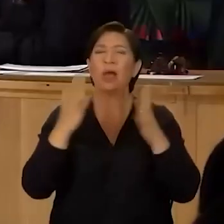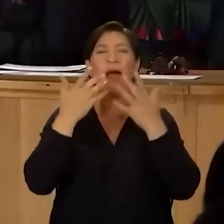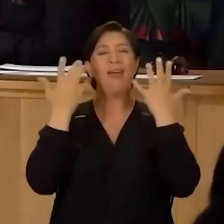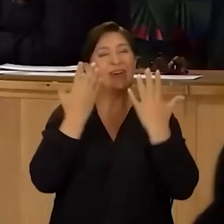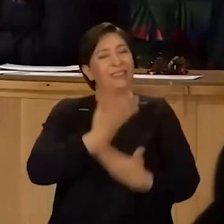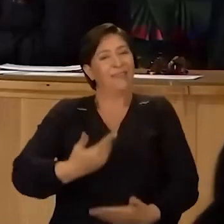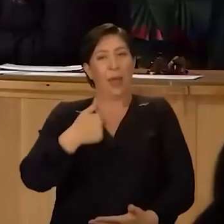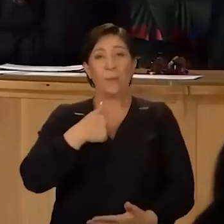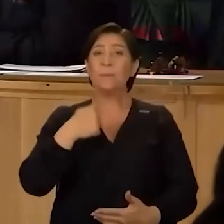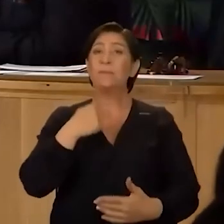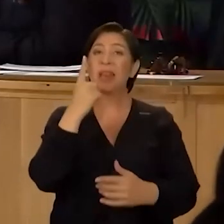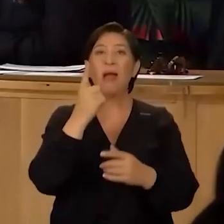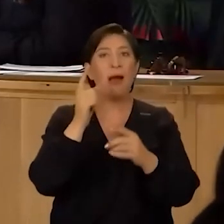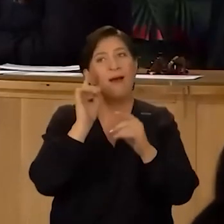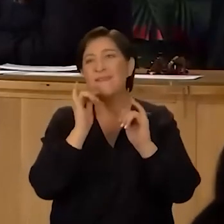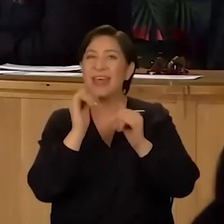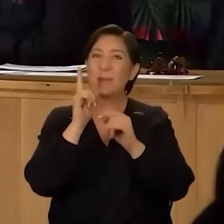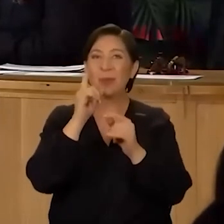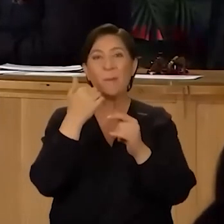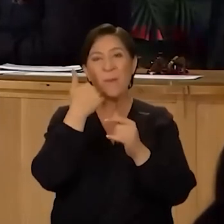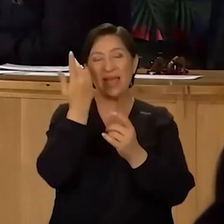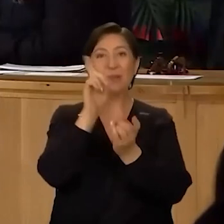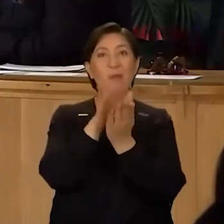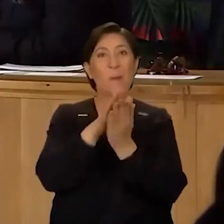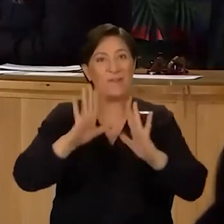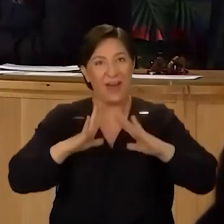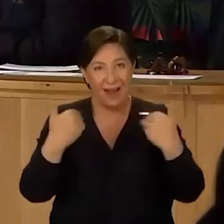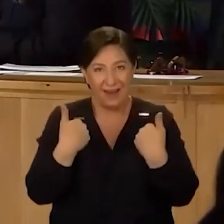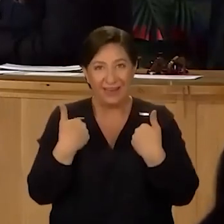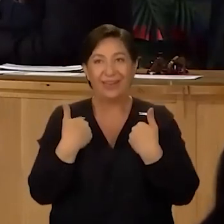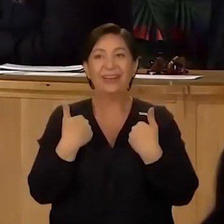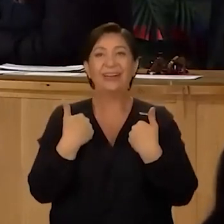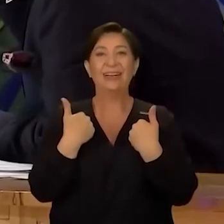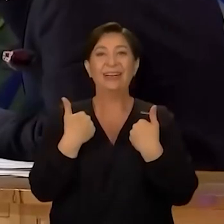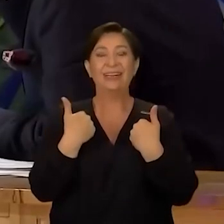severim. Benim de bir haydutum var, beyaz baksır. Öyle mi? Evet.